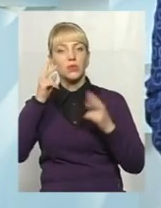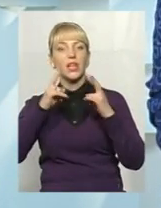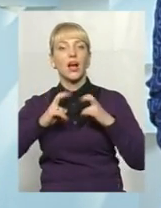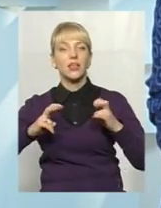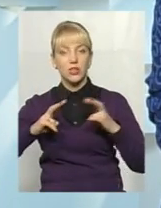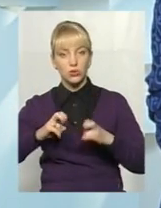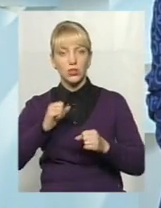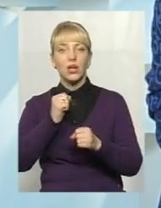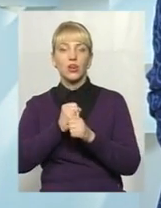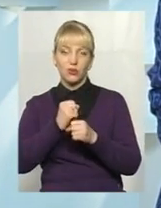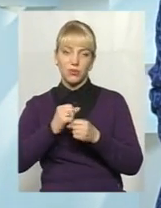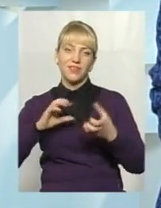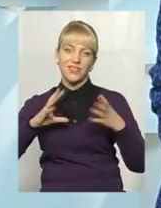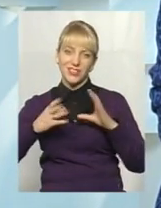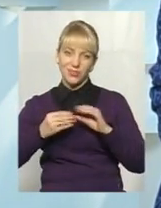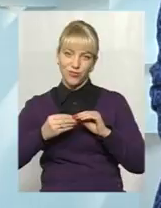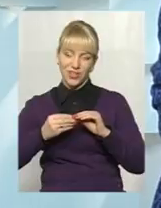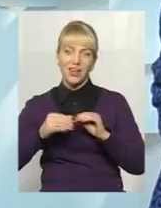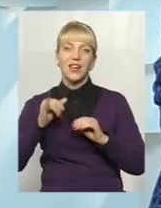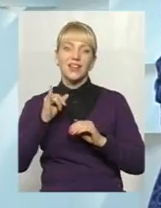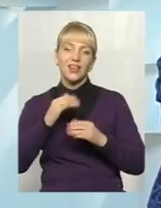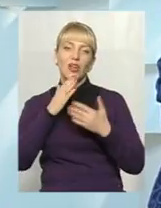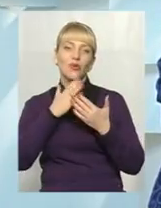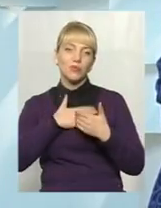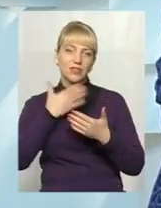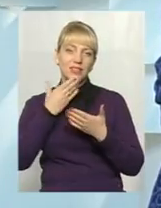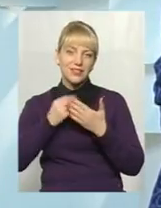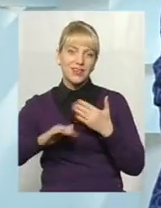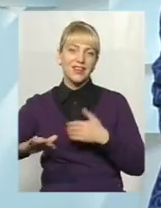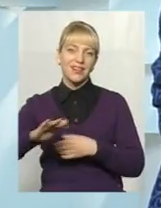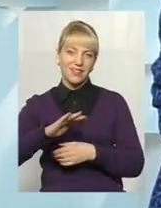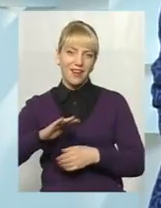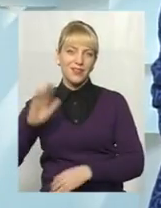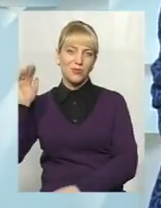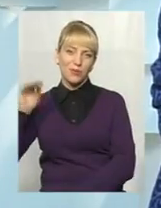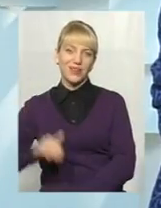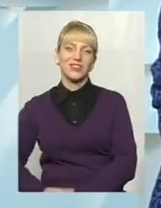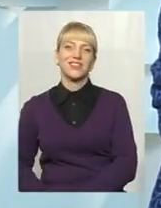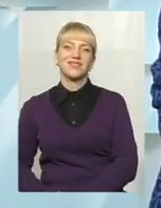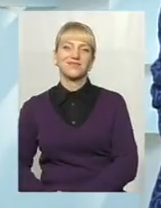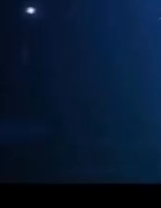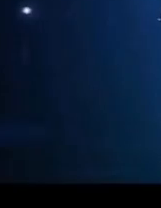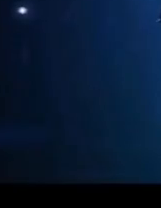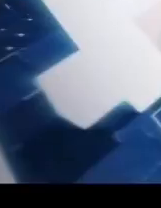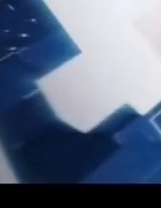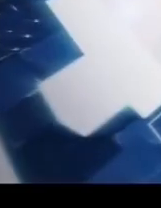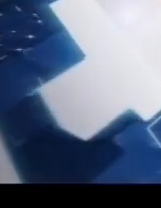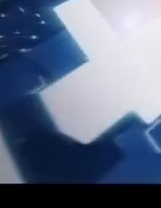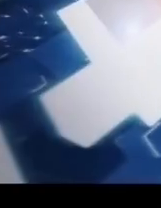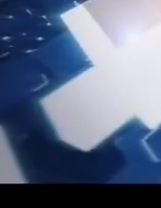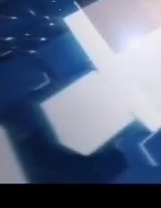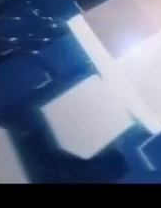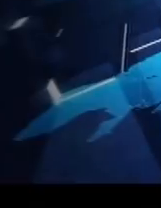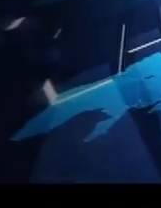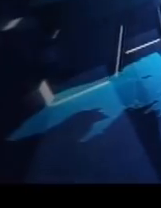аналізуйте, робіть визнавки і любіть свій край. Побачимось. Дякую. Дякую.